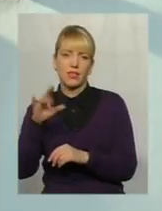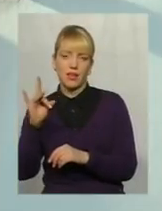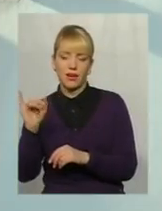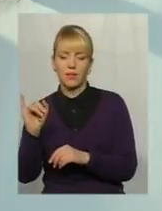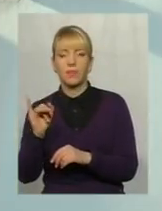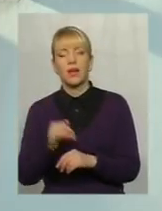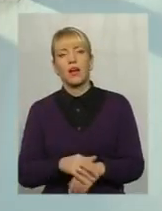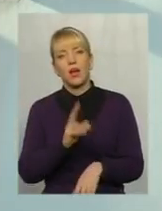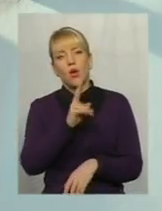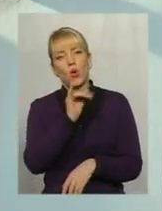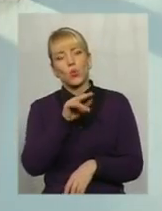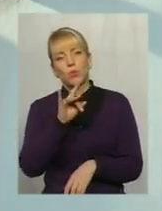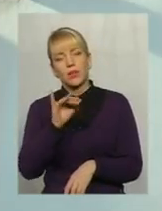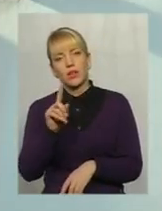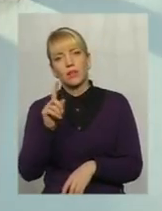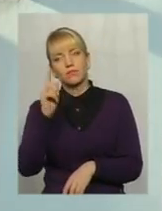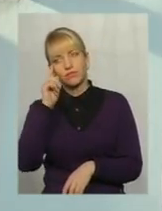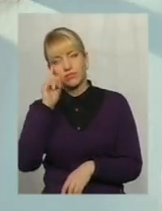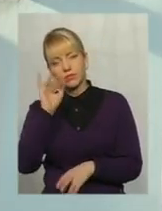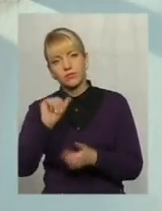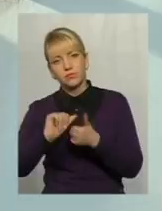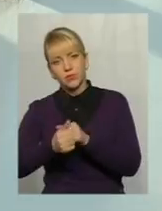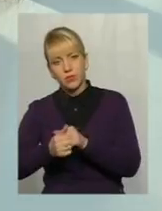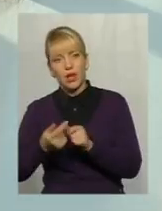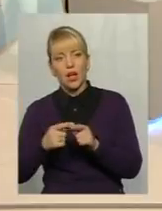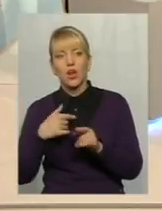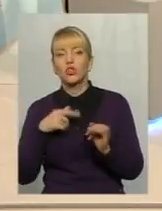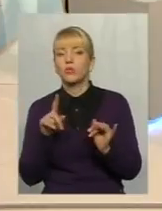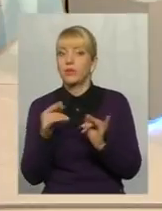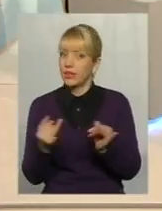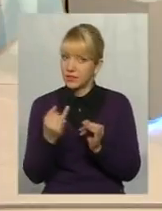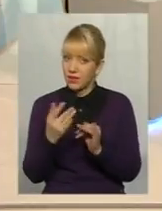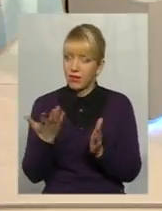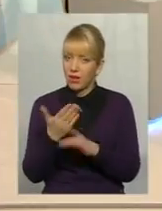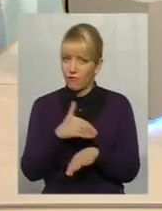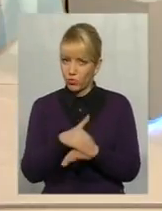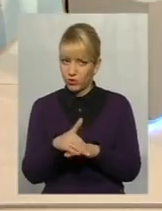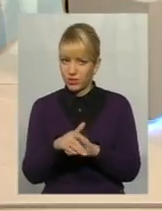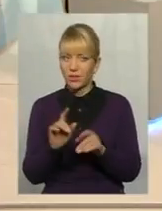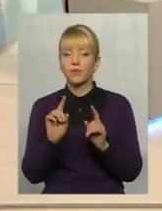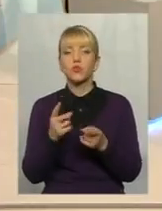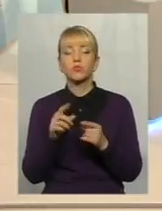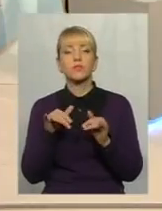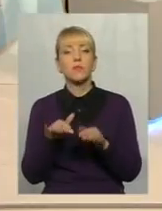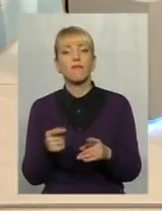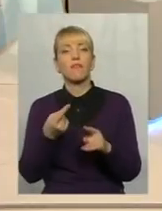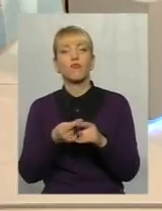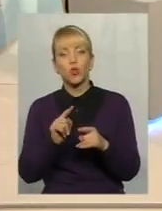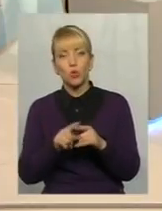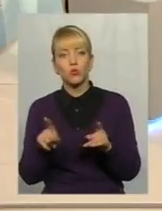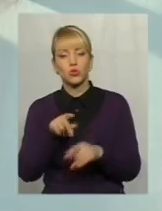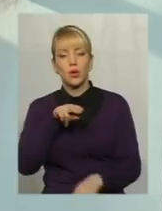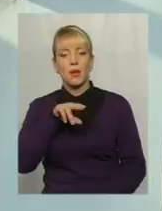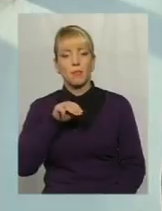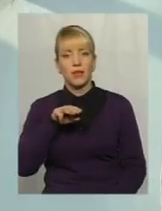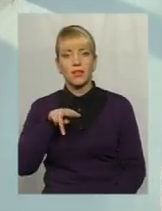Але що найцікавіше, чого найбільше з цього, саме ось ця вулиця цікавить. Справа в тому, що у Петлюра